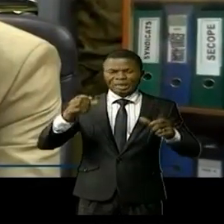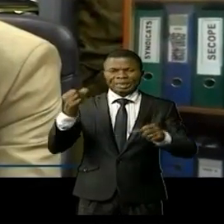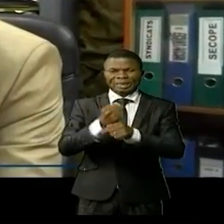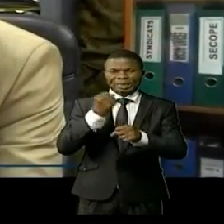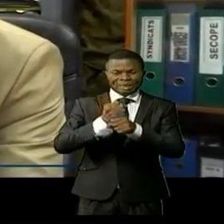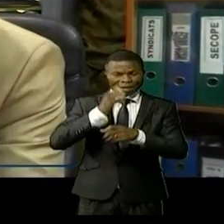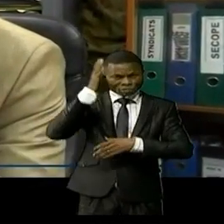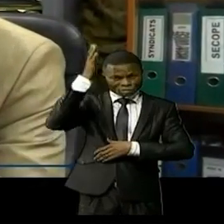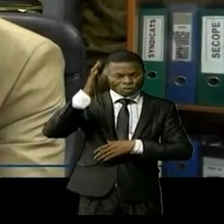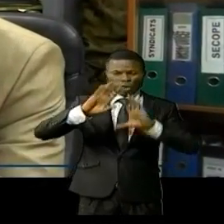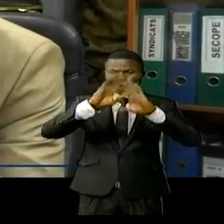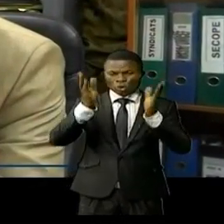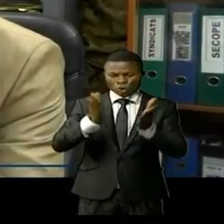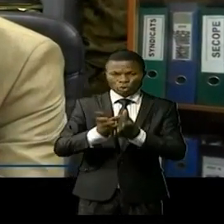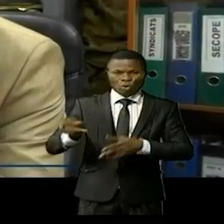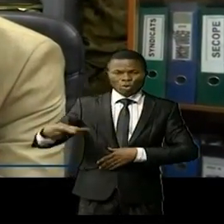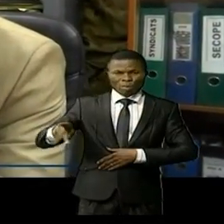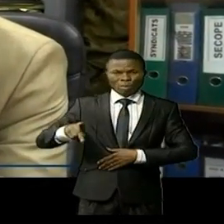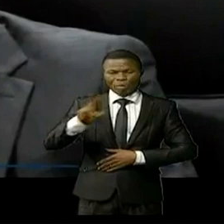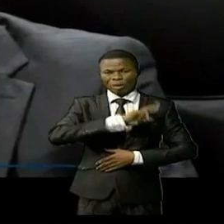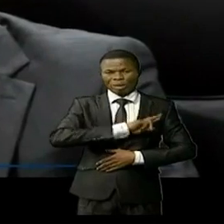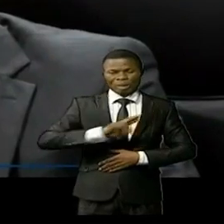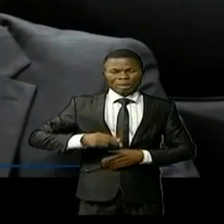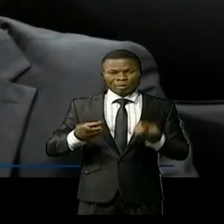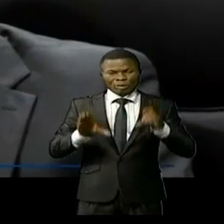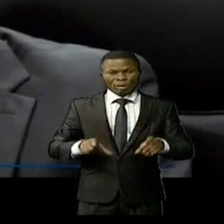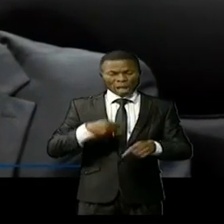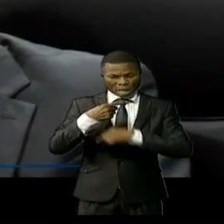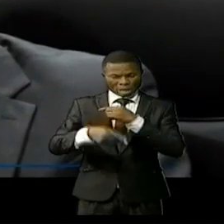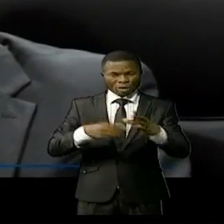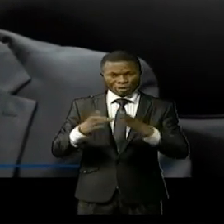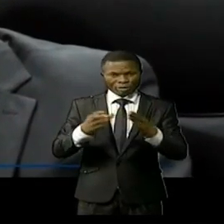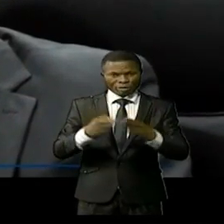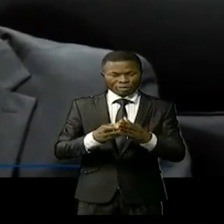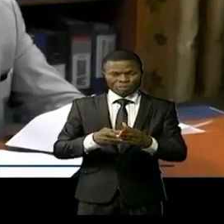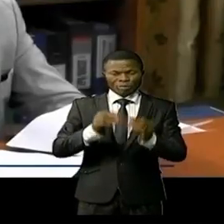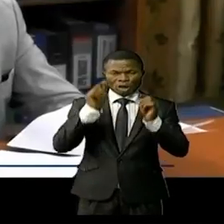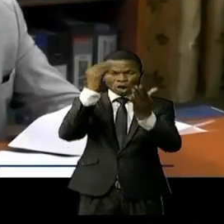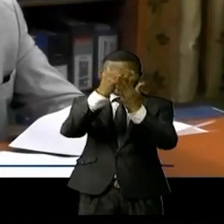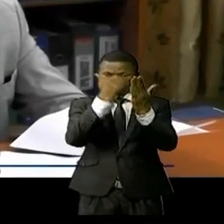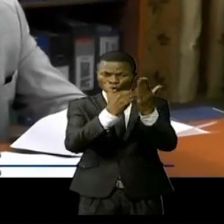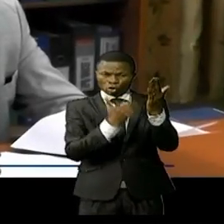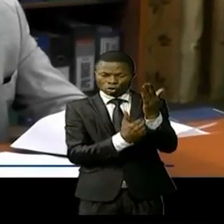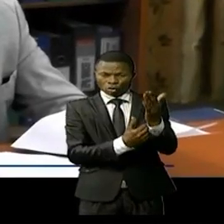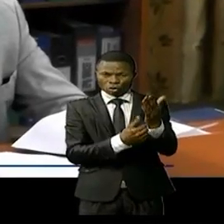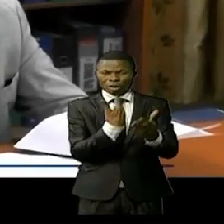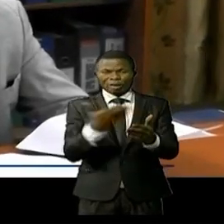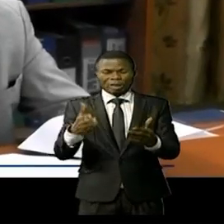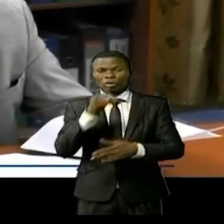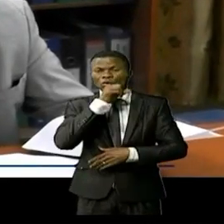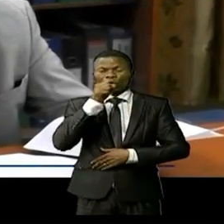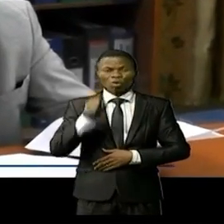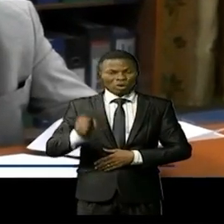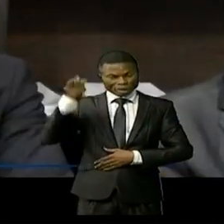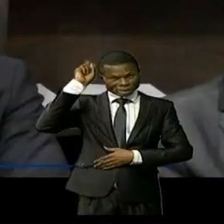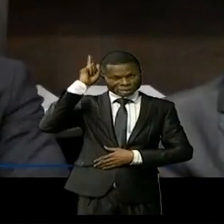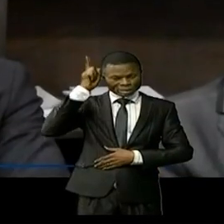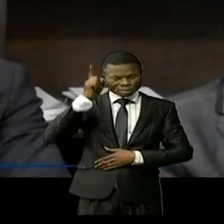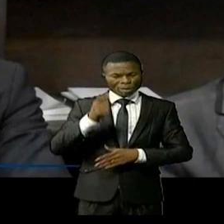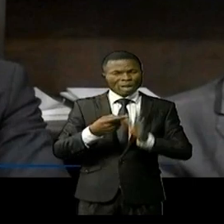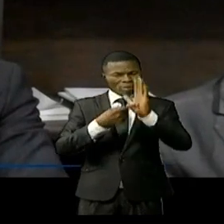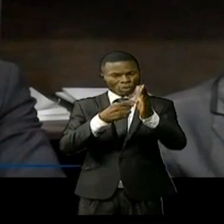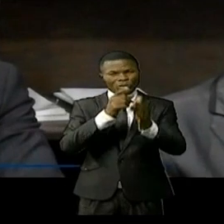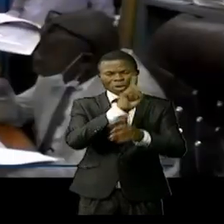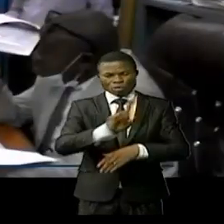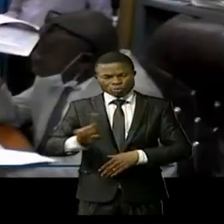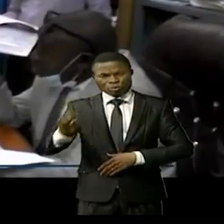girondes et toutes les provinces éducationnelles de la république tout a commencé avec l'inventaire de biens par le provède sortant Simon Zono Ingalea